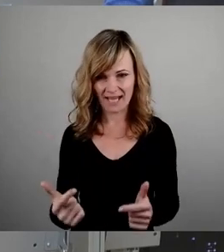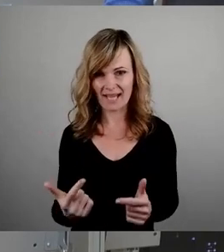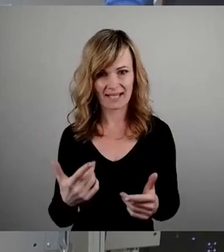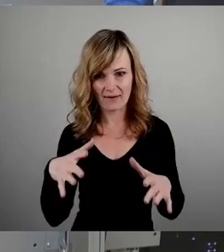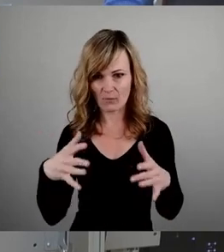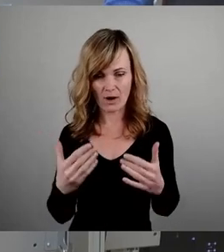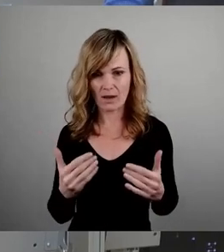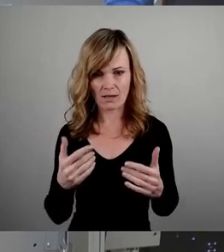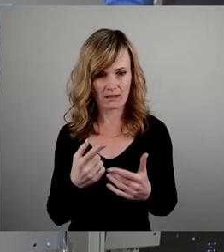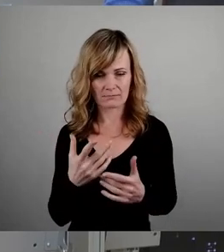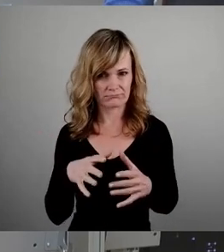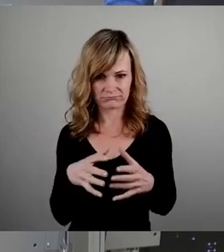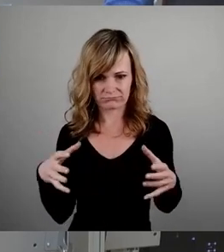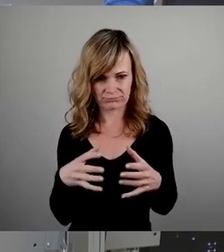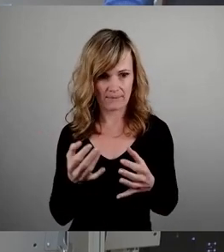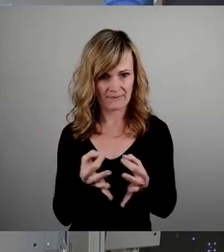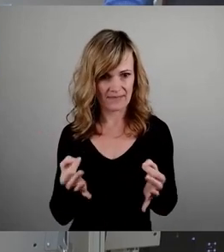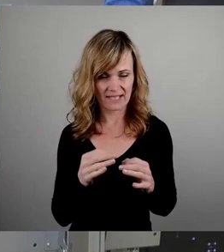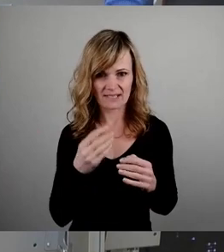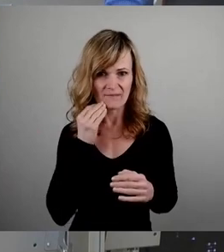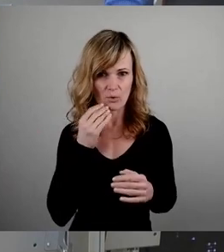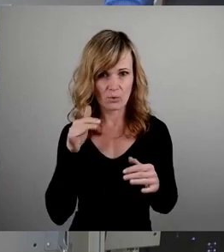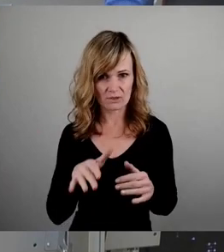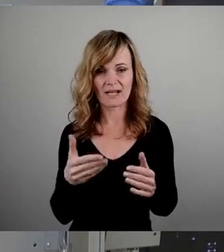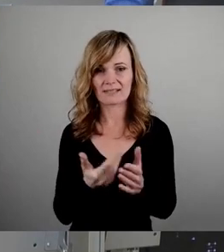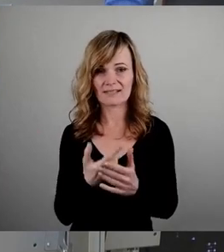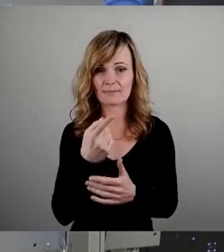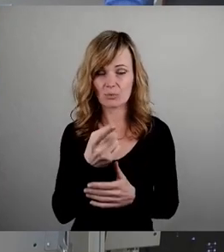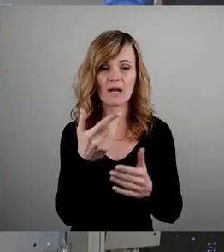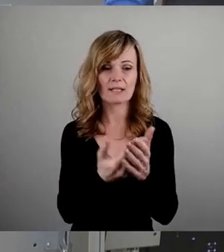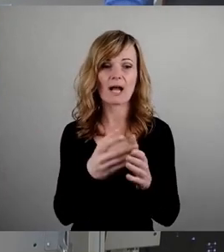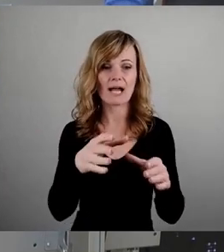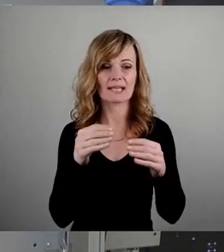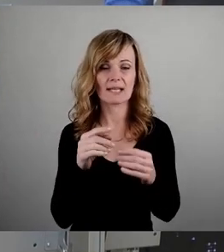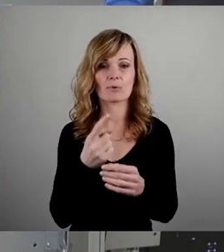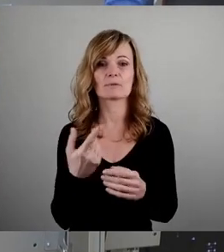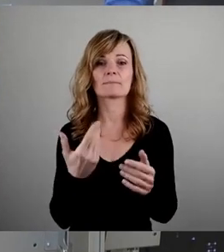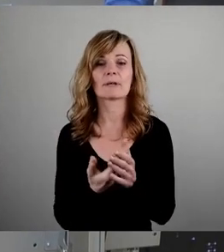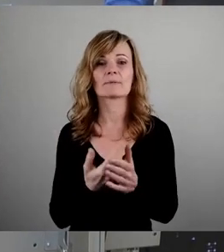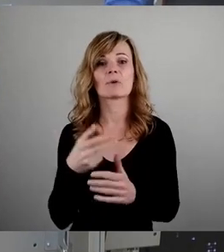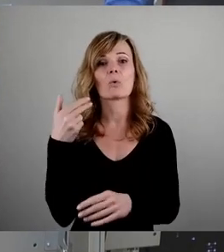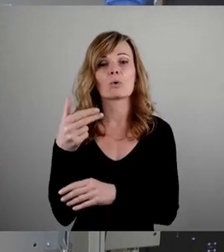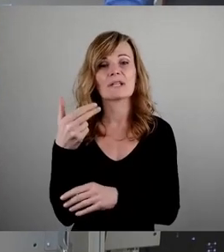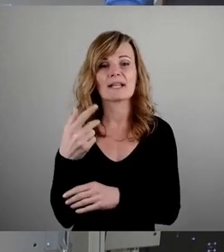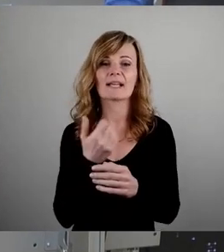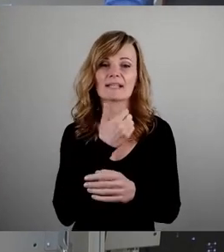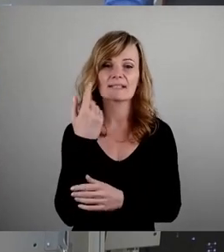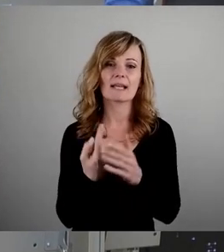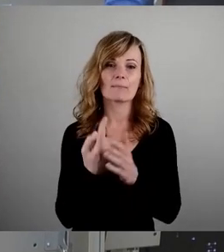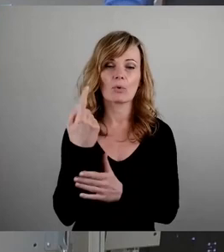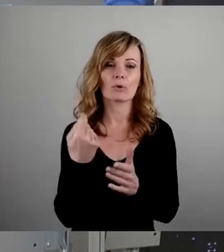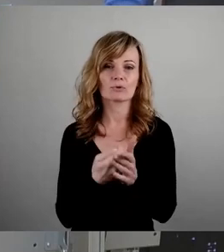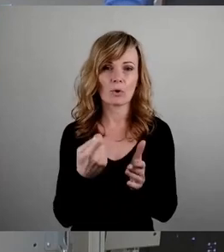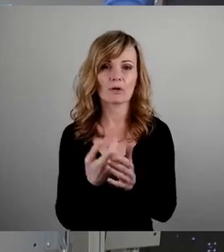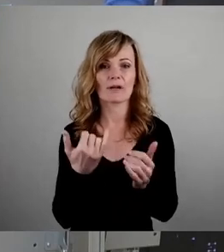haben, das zwingt uns doch, genau solche Angebote anzunehmen, wie nämlich zum Beispiel Hotels, die extrem teuer sind, wie